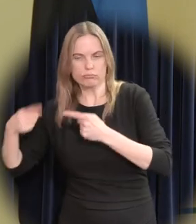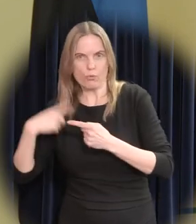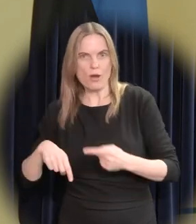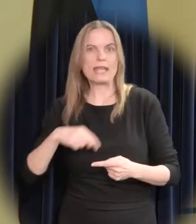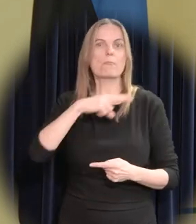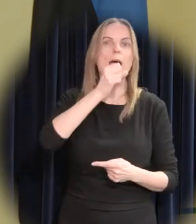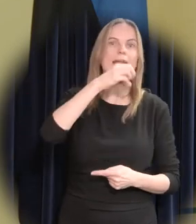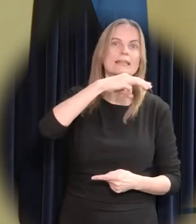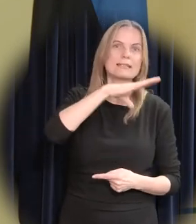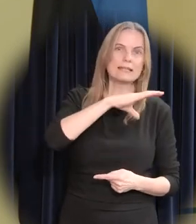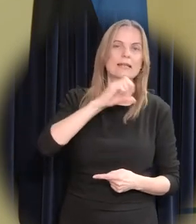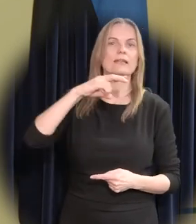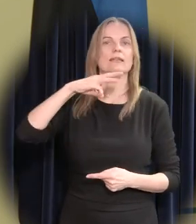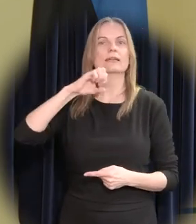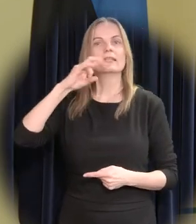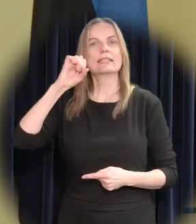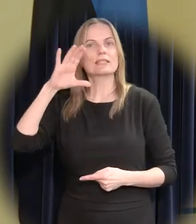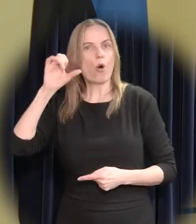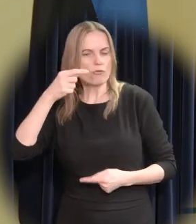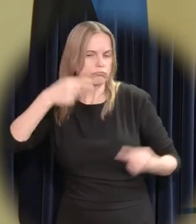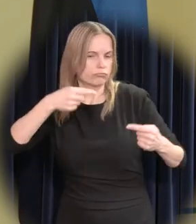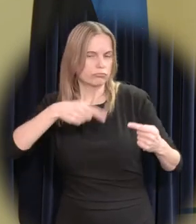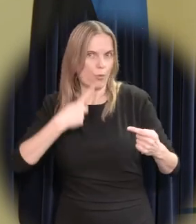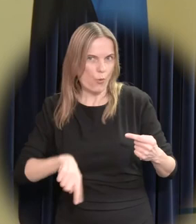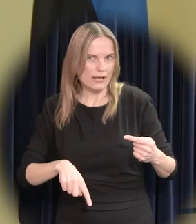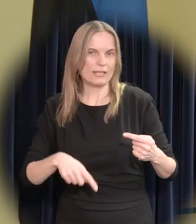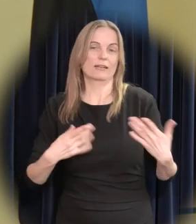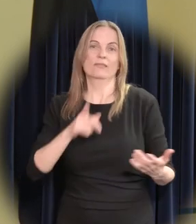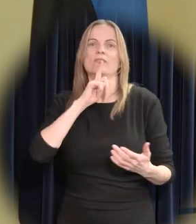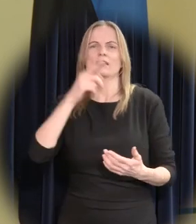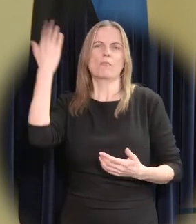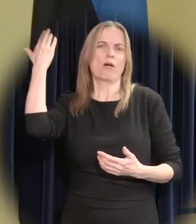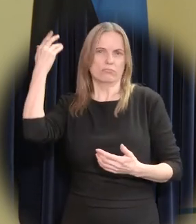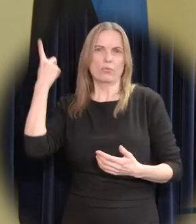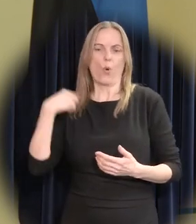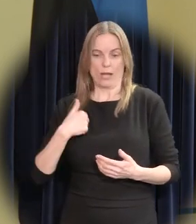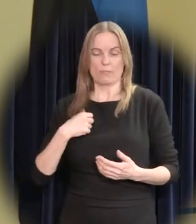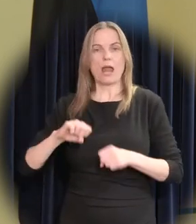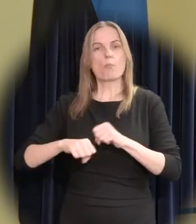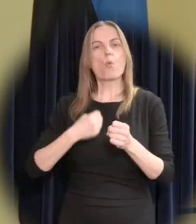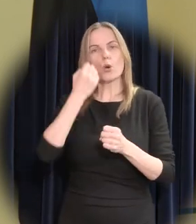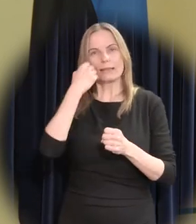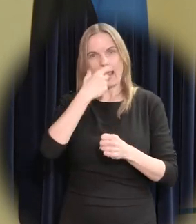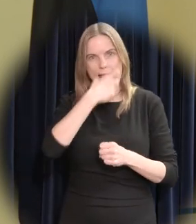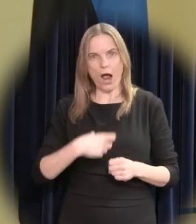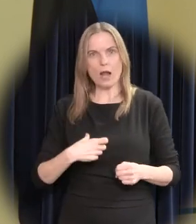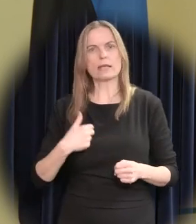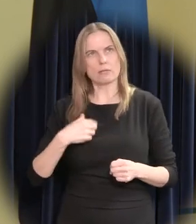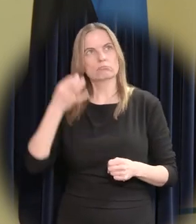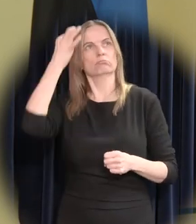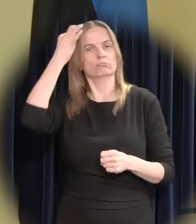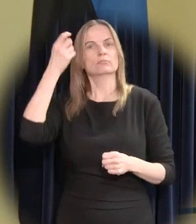tagasi Eesti taasise seisumise valikut üle. Olin siis teismeline, aga minulegi on meelde jäänud rahvarinde ja kodanike